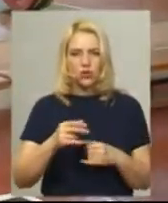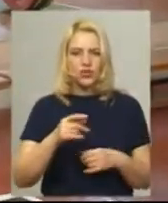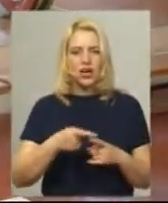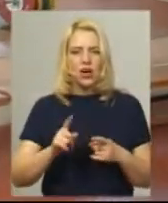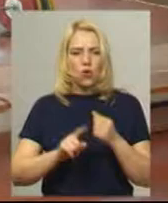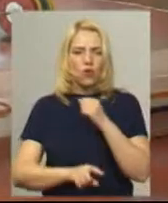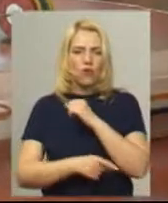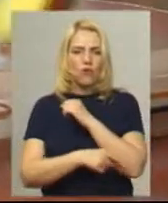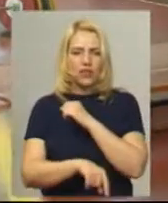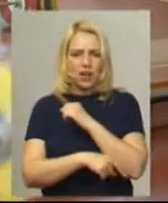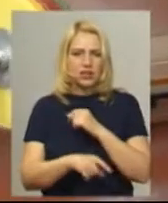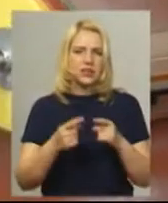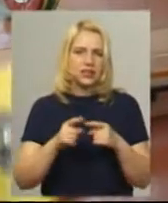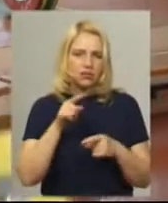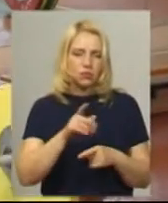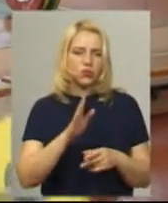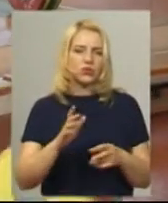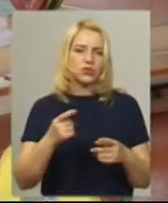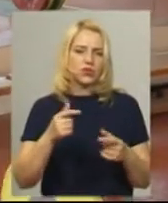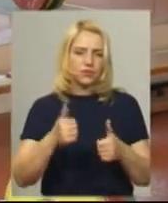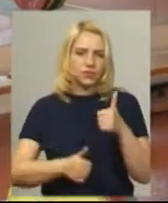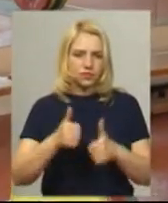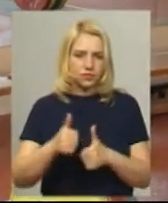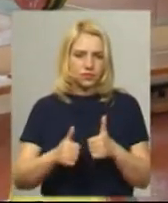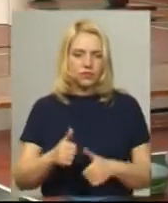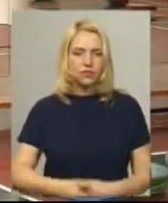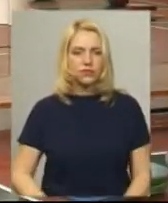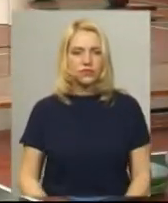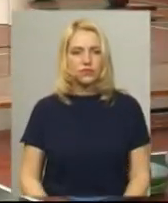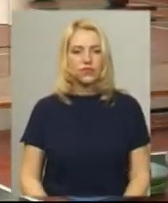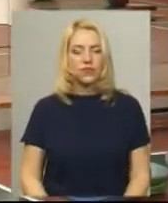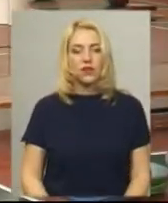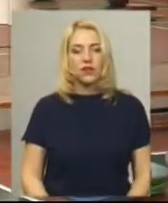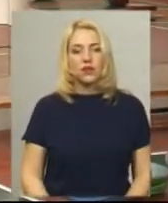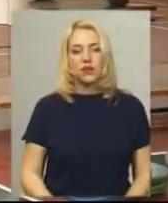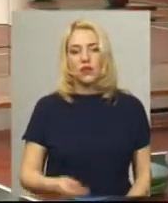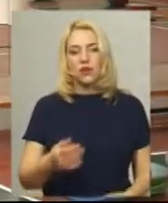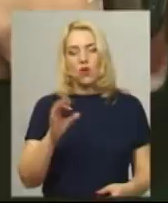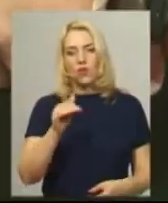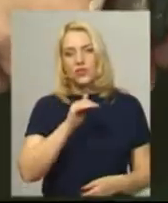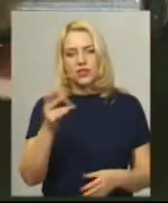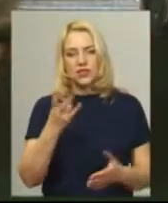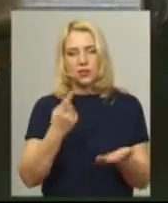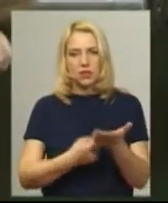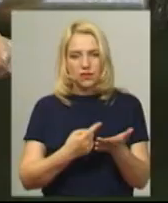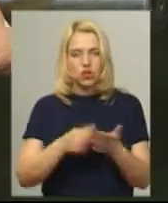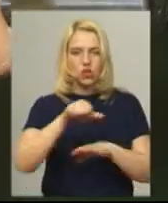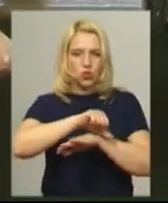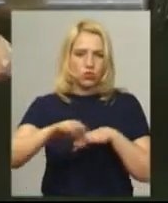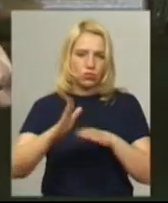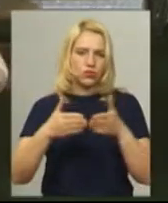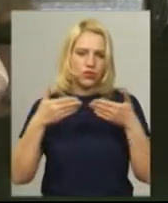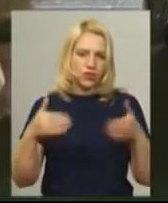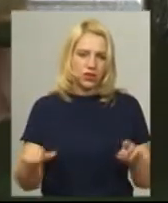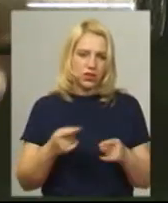галетів різного віку. Для учасників змагань кордони з країнами відкриють, каже тренер. Треба просто офіційне підтвердження. Щоби брати участь у